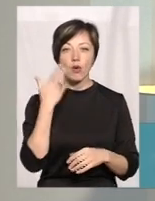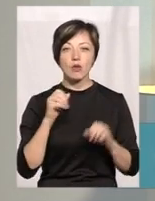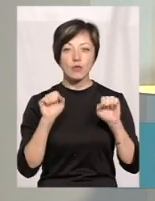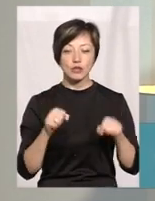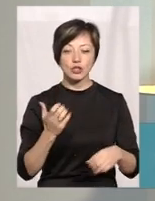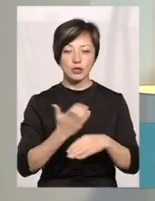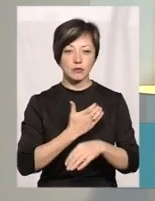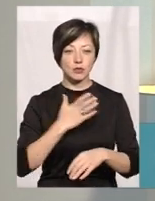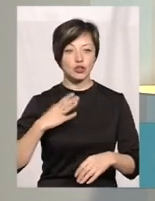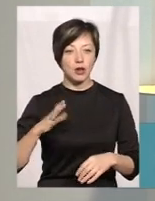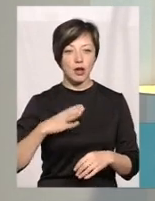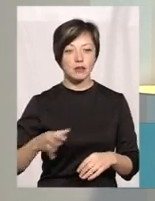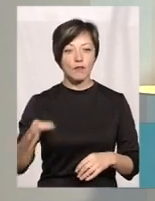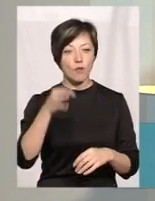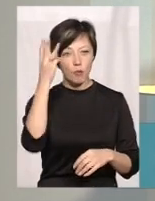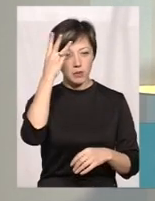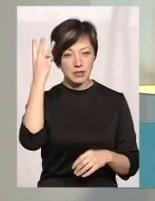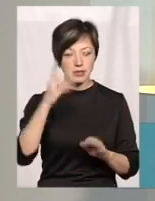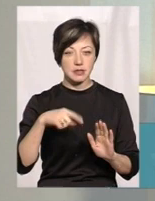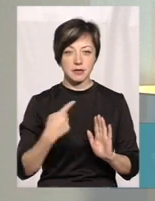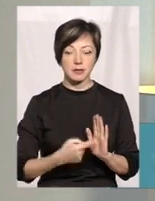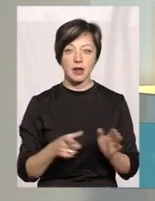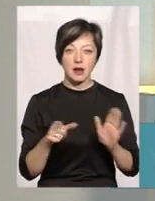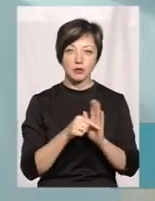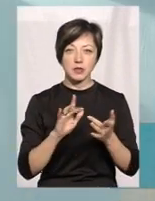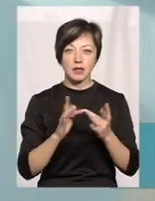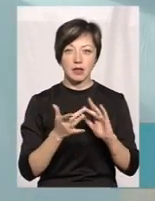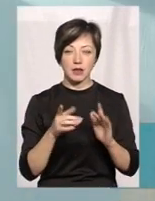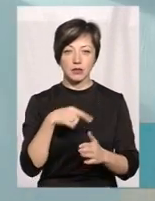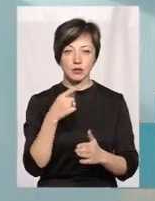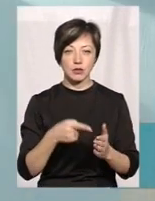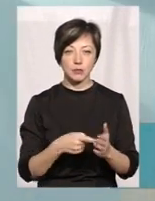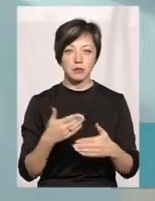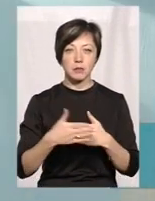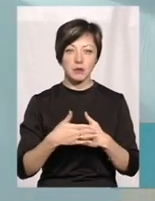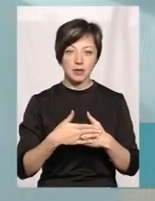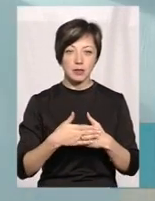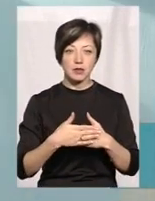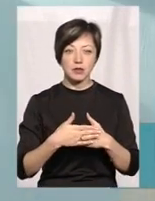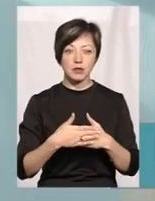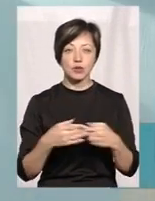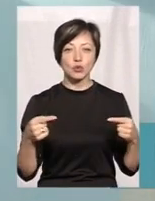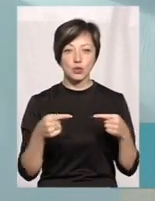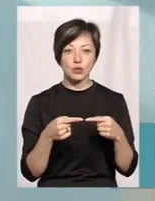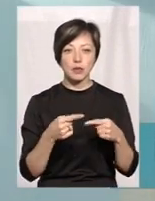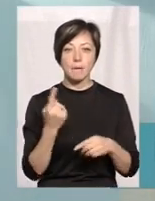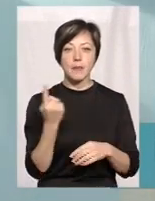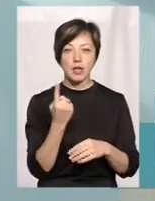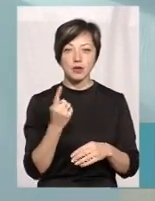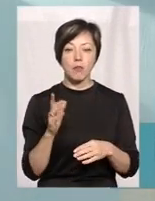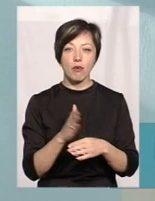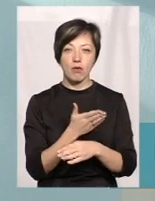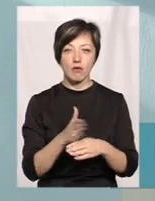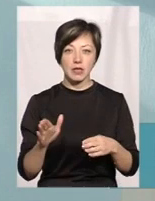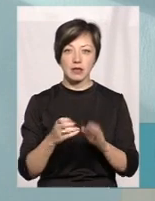чекати на Хмельниччині, ну, разом з інтернетом? Разом з інтернетом це точно десь перша половина